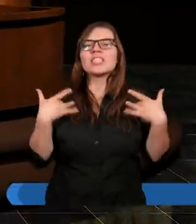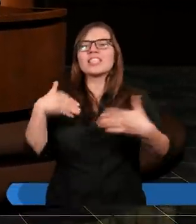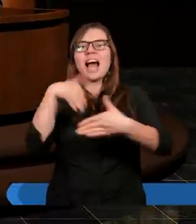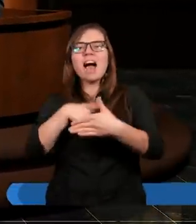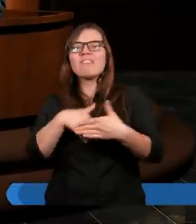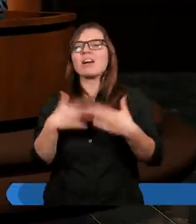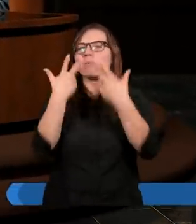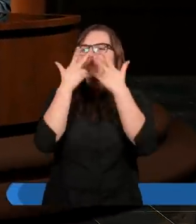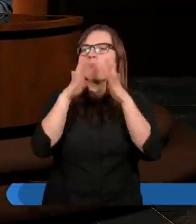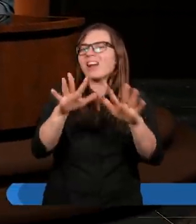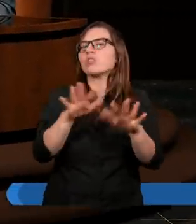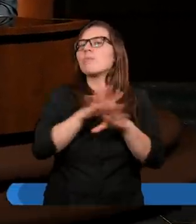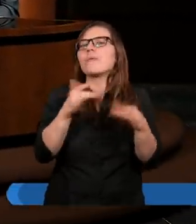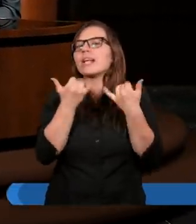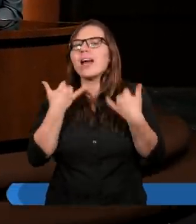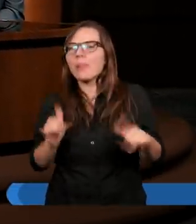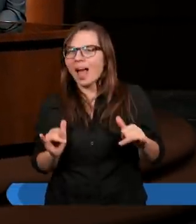zachowanie i tak dalej.